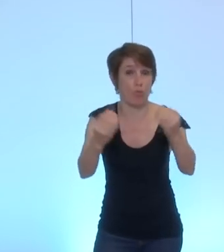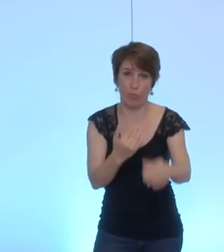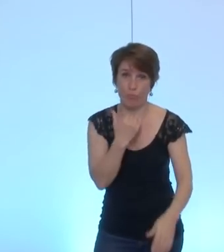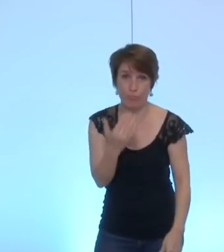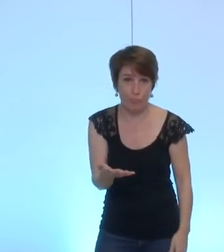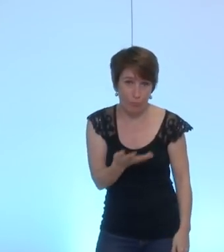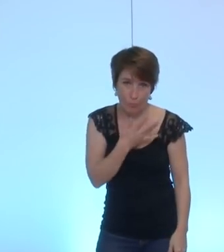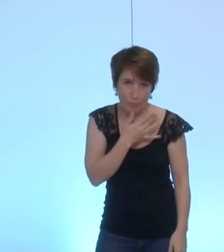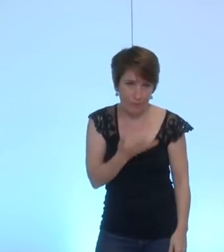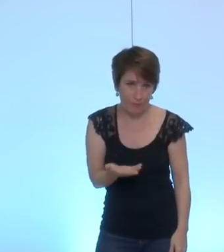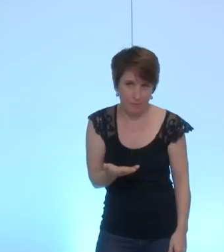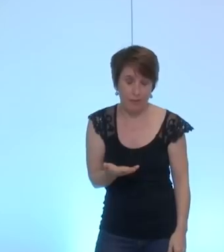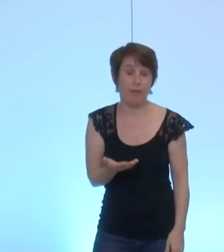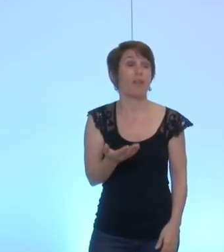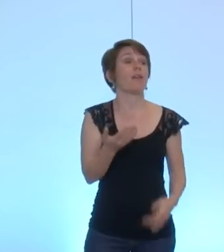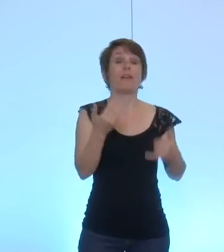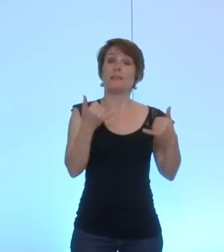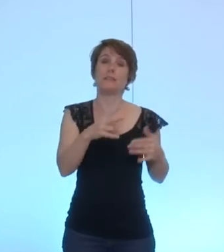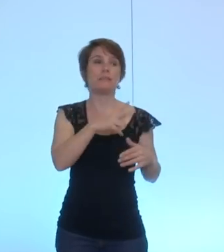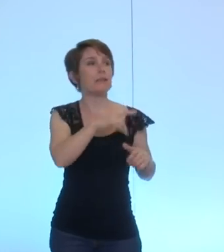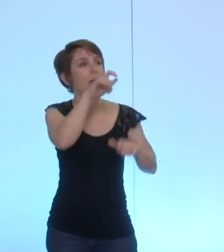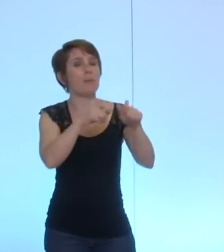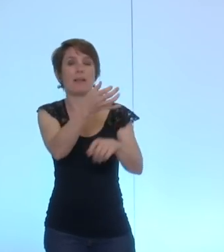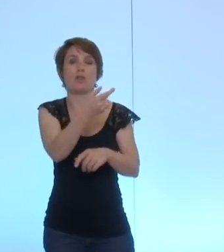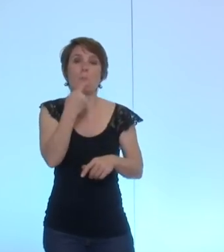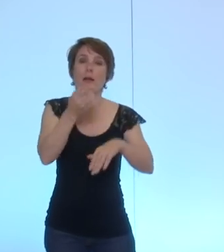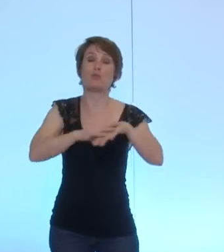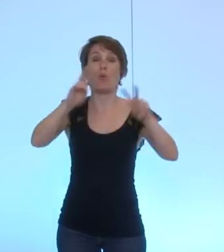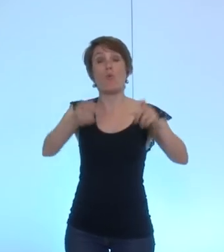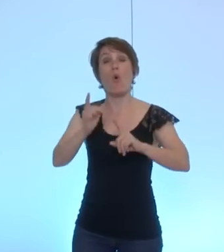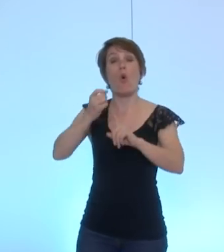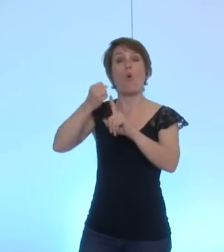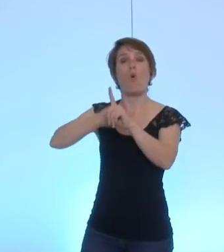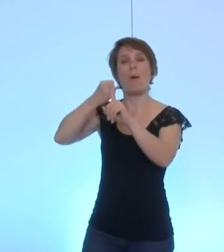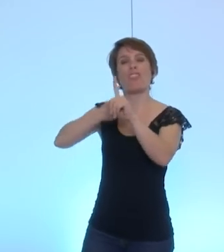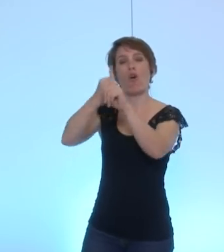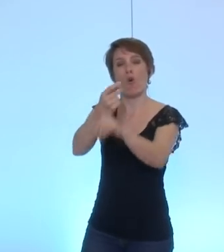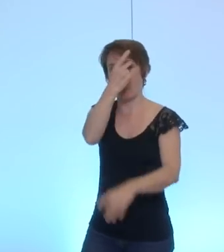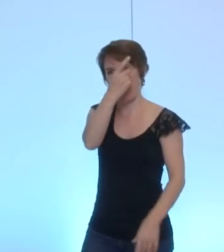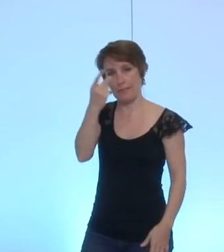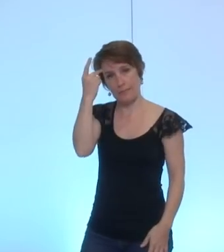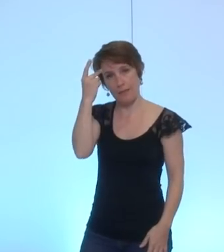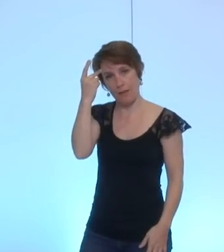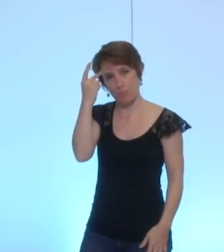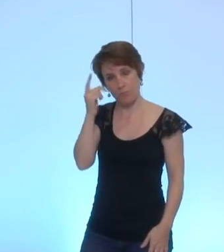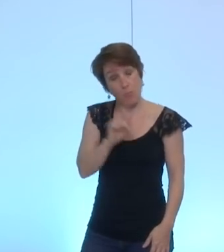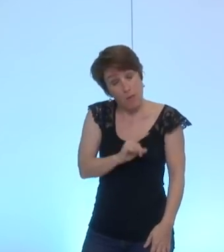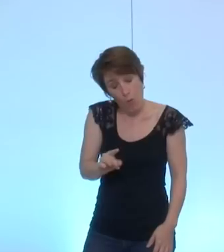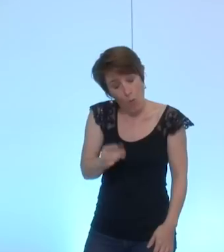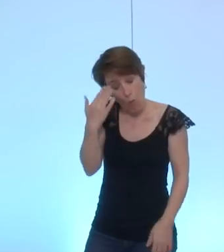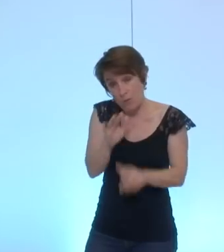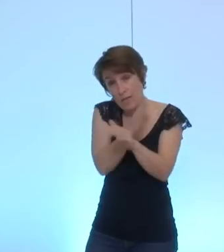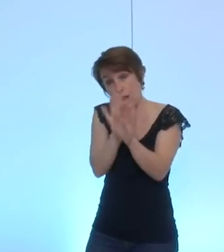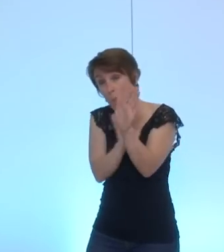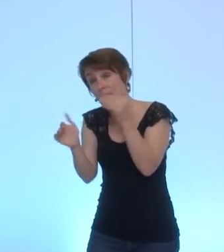ici certains parleront de combattants palestiniens lorsqu'il faudra évoquer clairement l'action d'un mouvement le